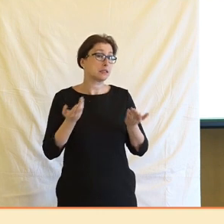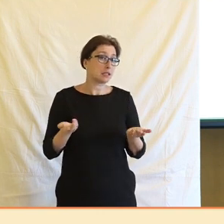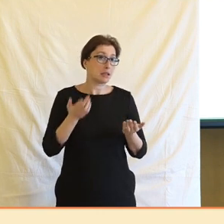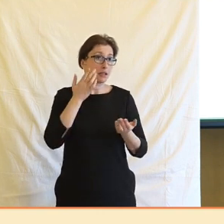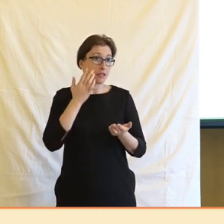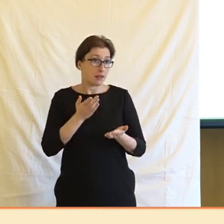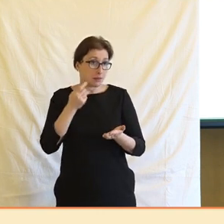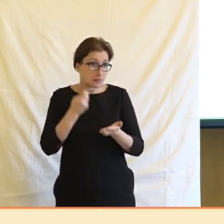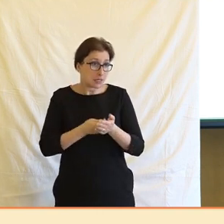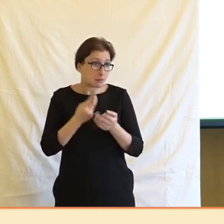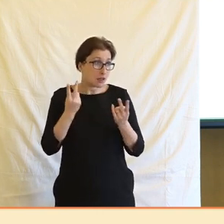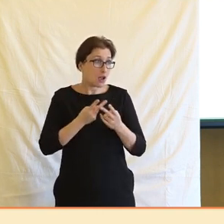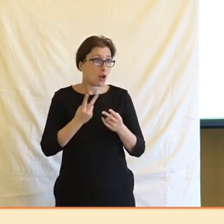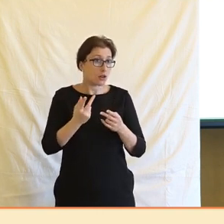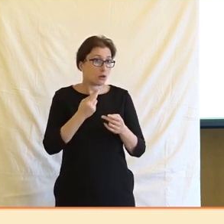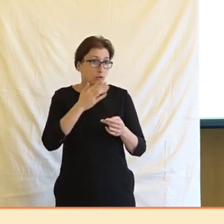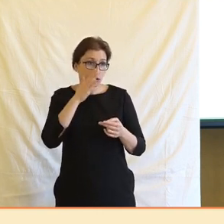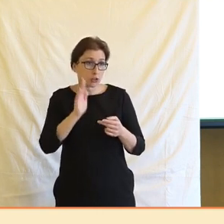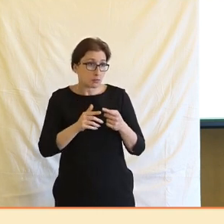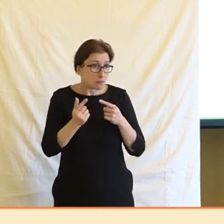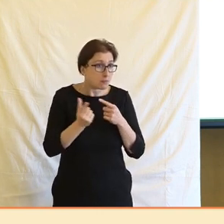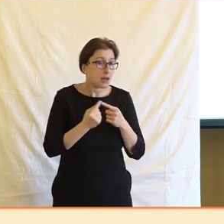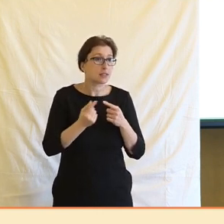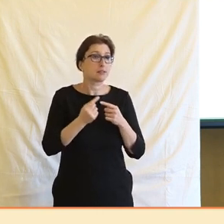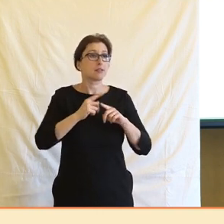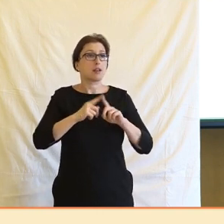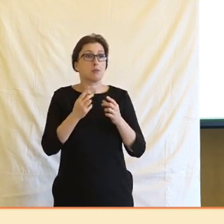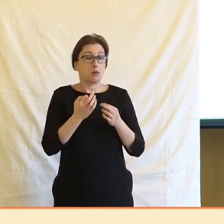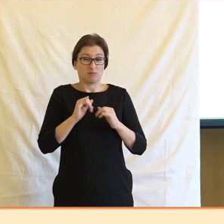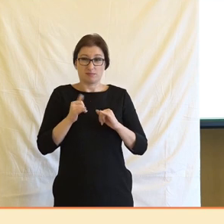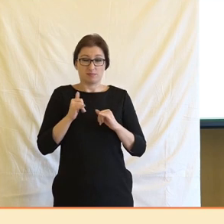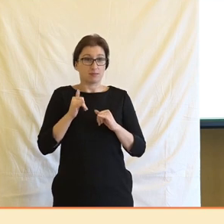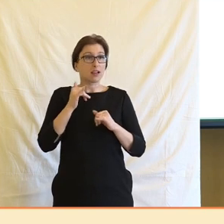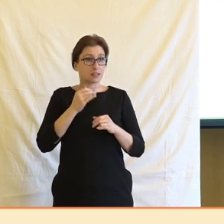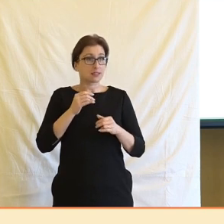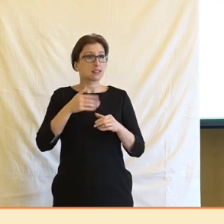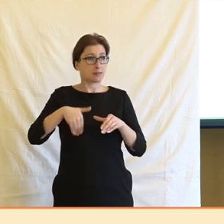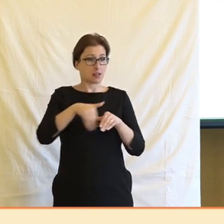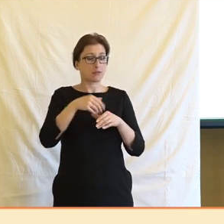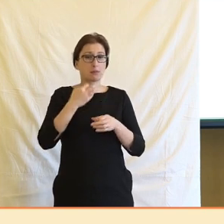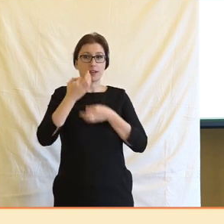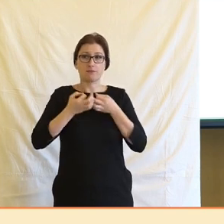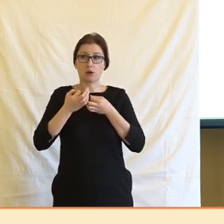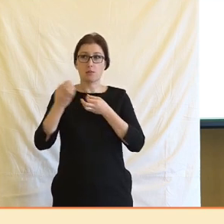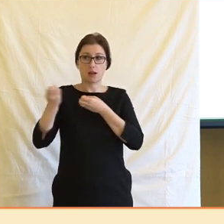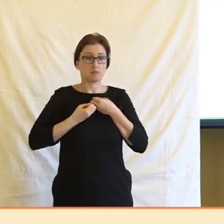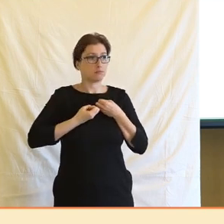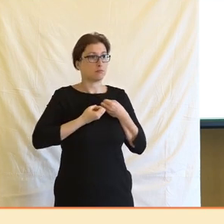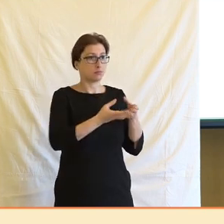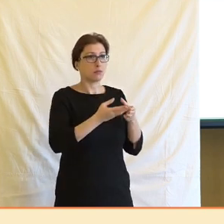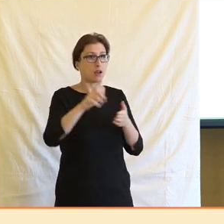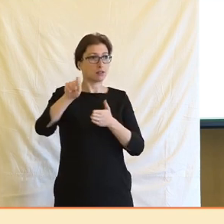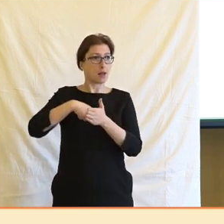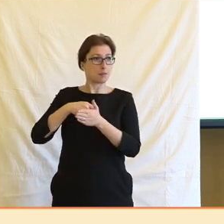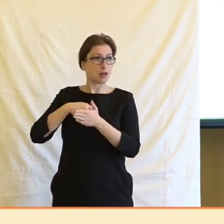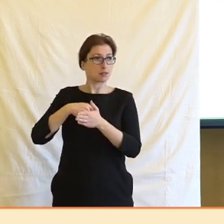Možná. Možná, že to je prostě jenom prosté jednoduché vyjádření toho, že ano, je to zaměstnání, kde zpracujete informace, někomu je pošlete a někdo jiný vám za